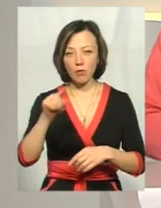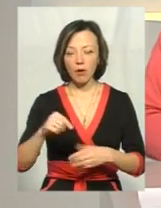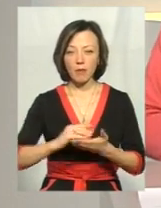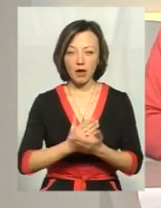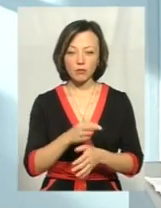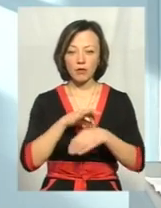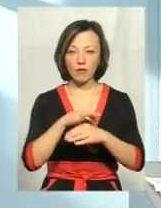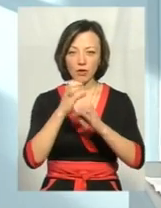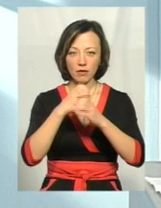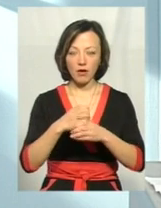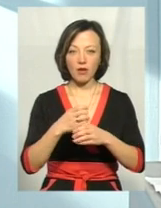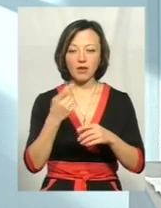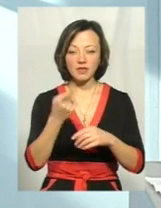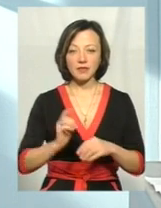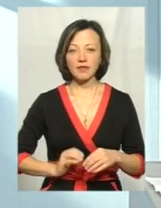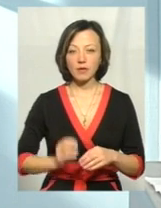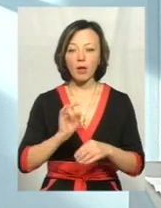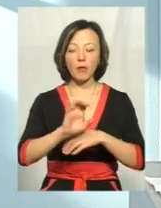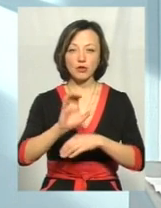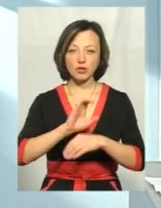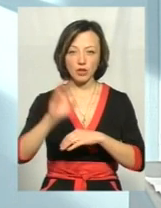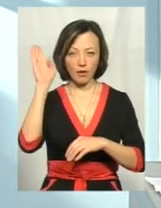водоканалу. Відоканал. Ці дослідження.